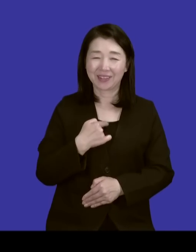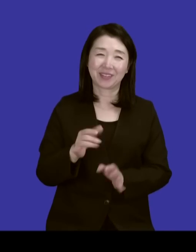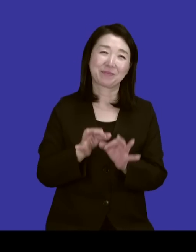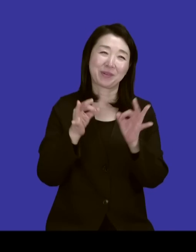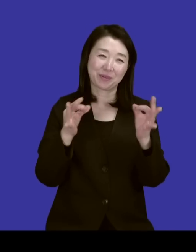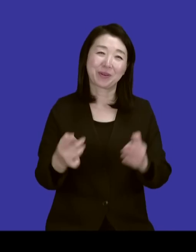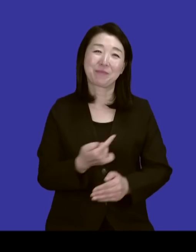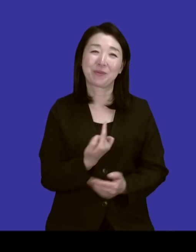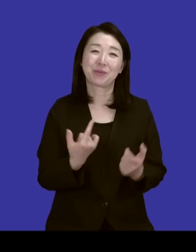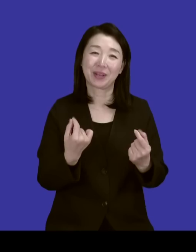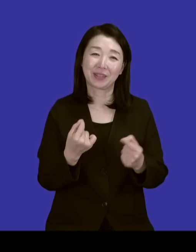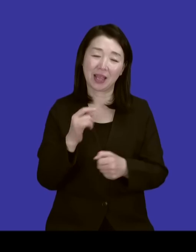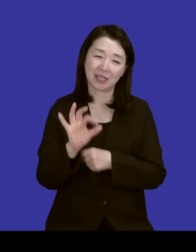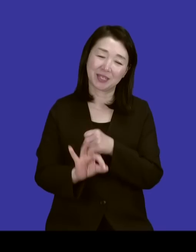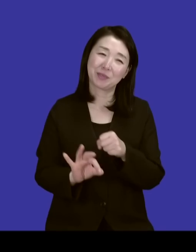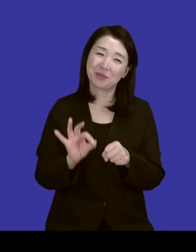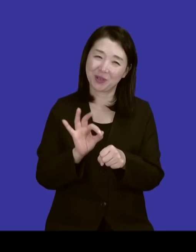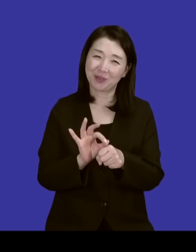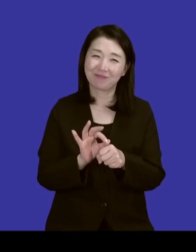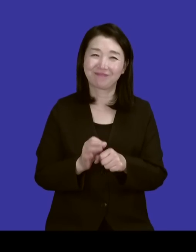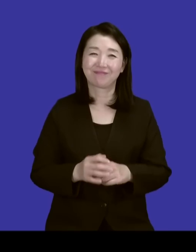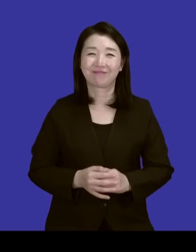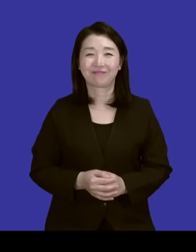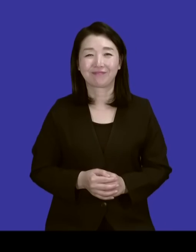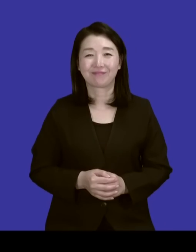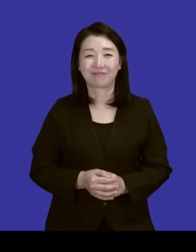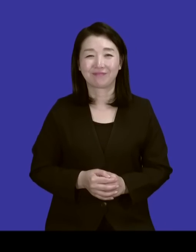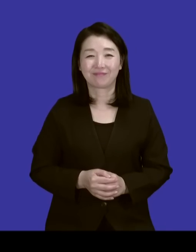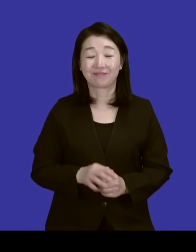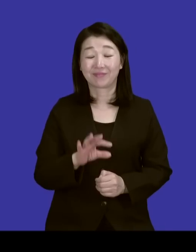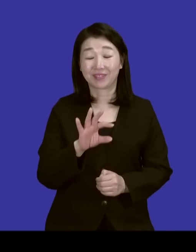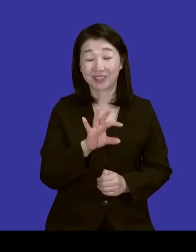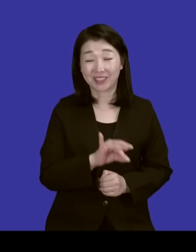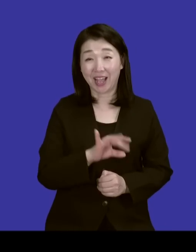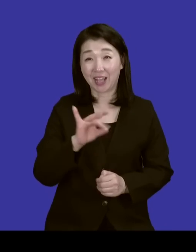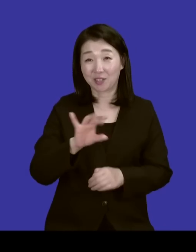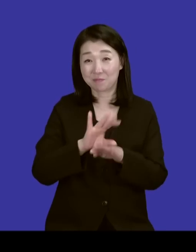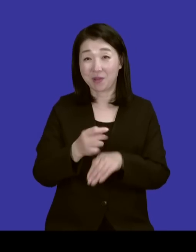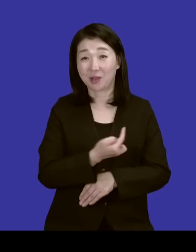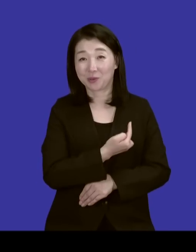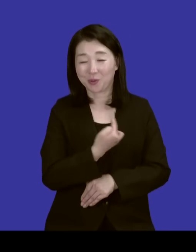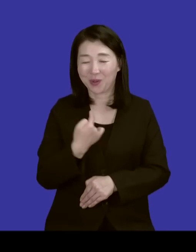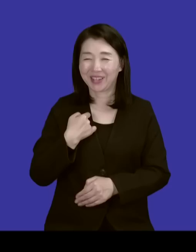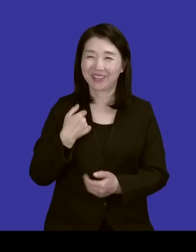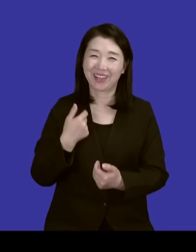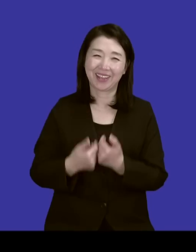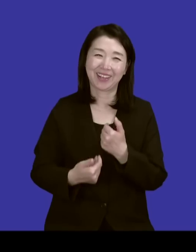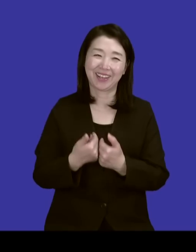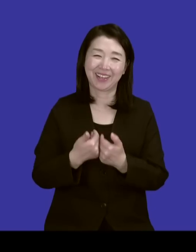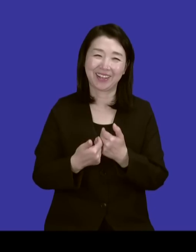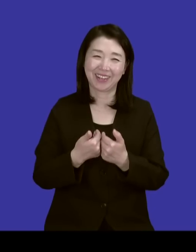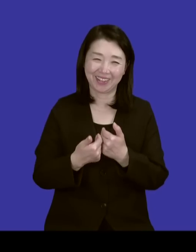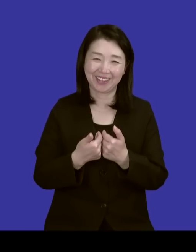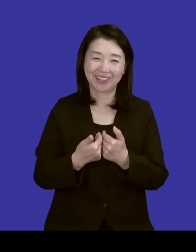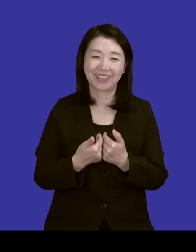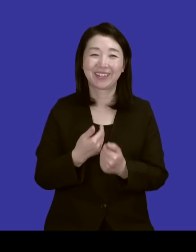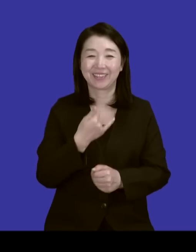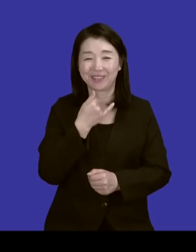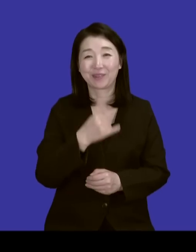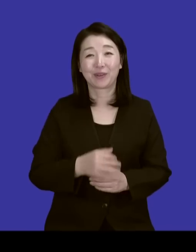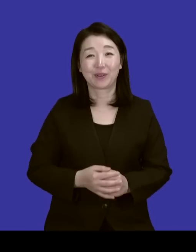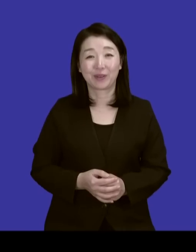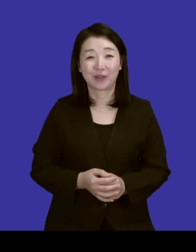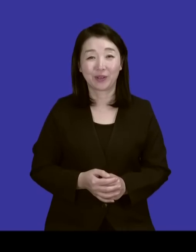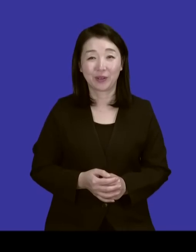같아요. 한 10년 이상. 가끔 이렇게 하니까 좀 어색하기도 하고. 많은